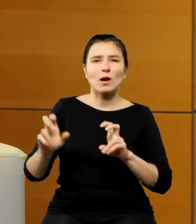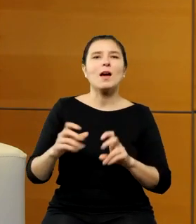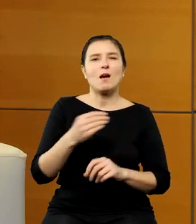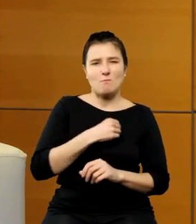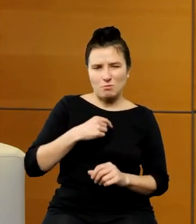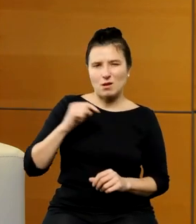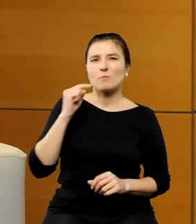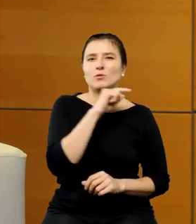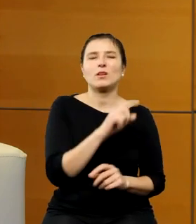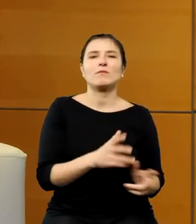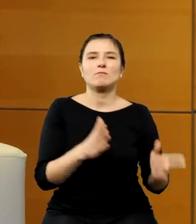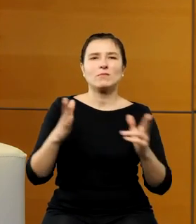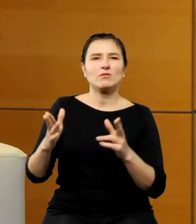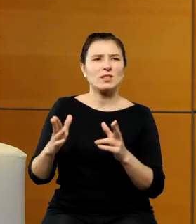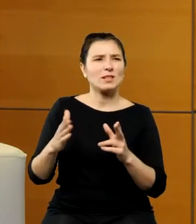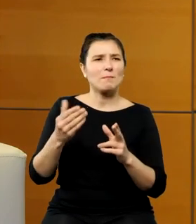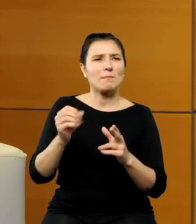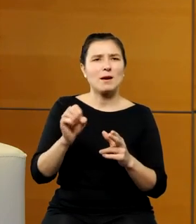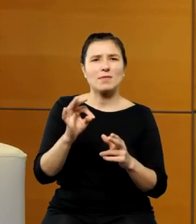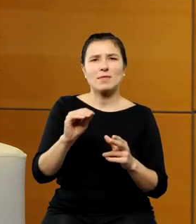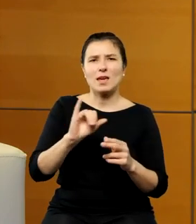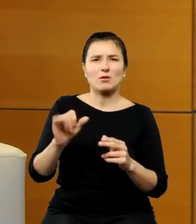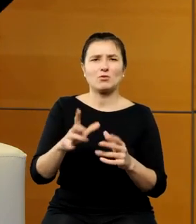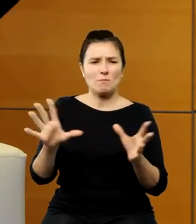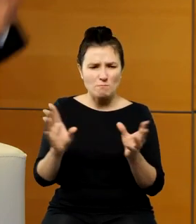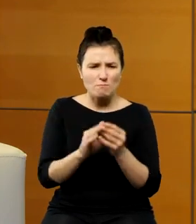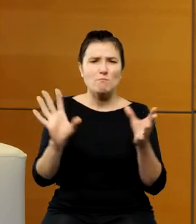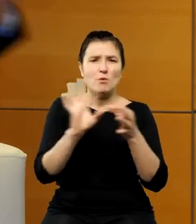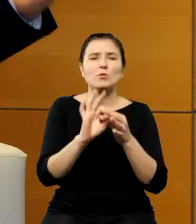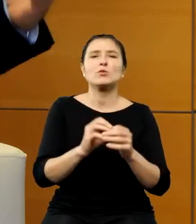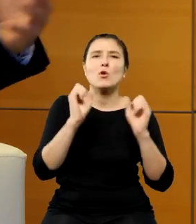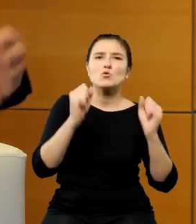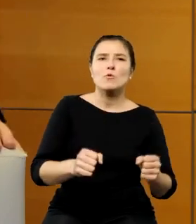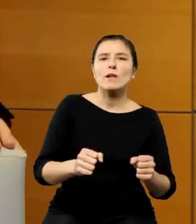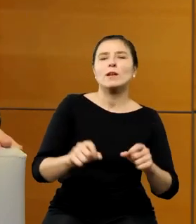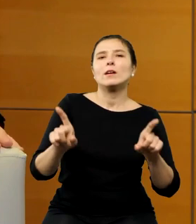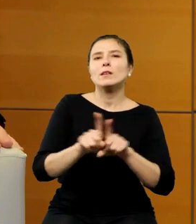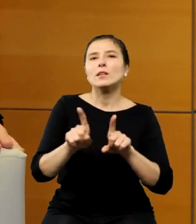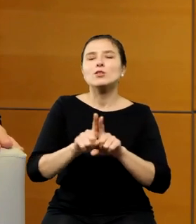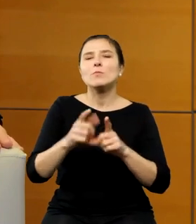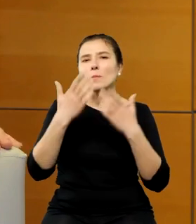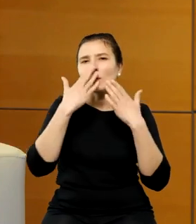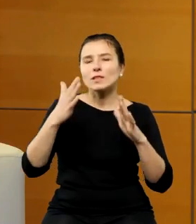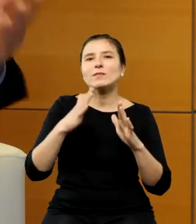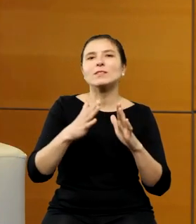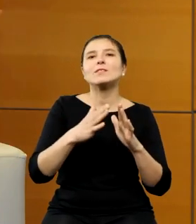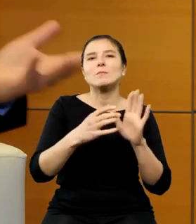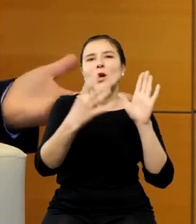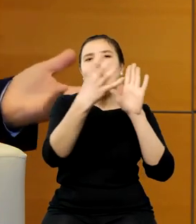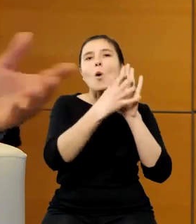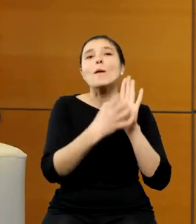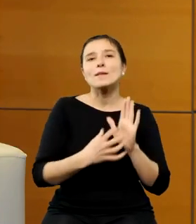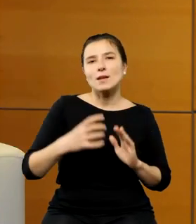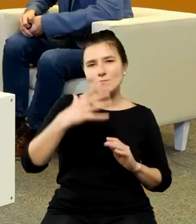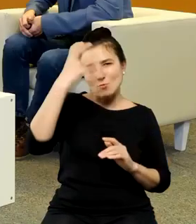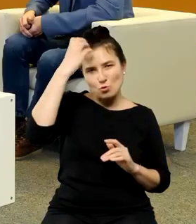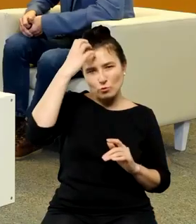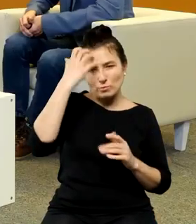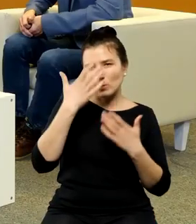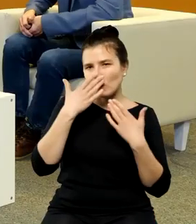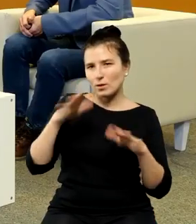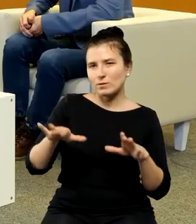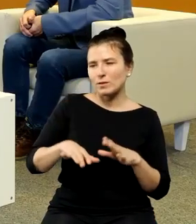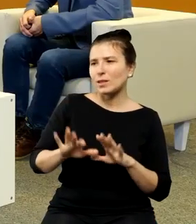pasowało do tego żeby to razem z tym Grunwaldem i razem z tym Pocztem Królów pokazywać jakie mieliśmy wielkie znowu pewne sztucznie